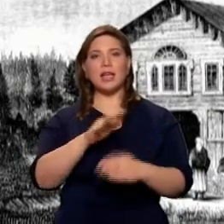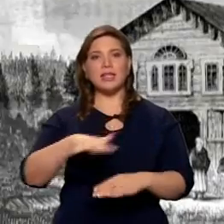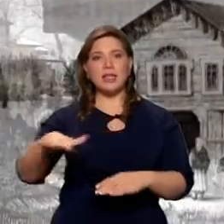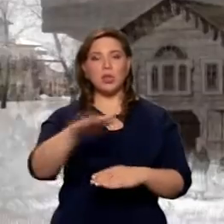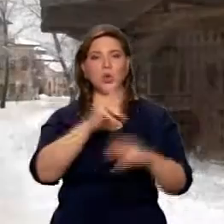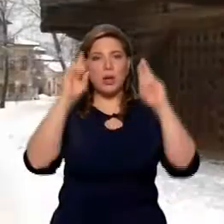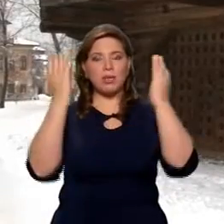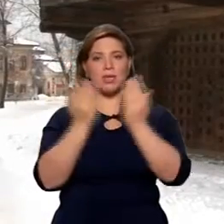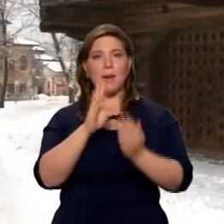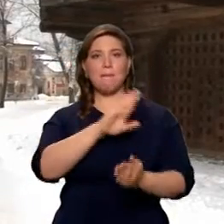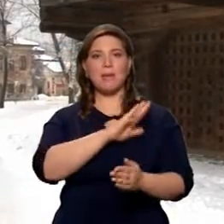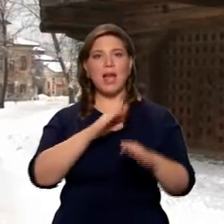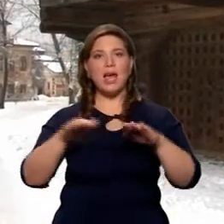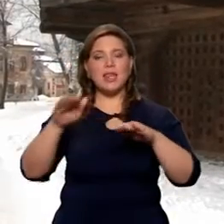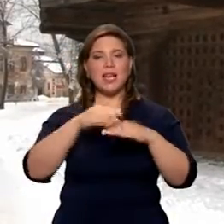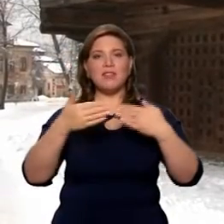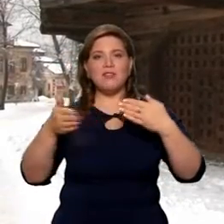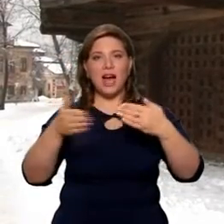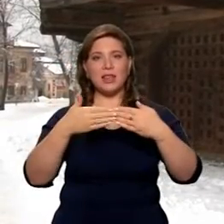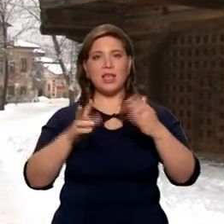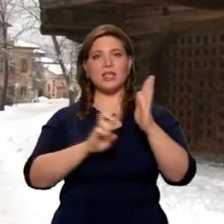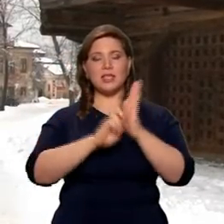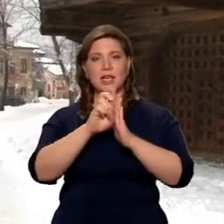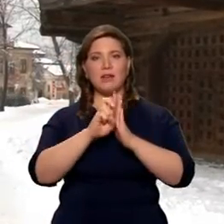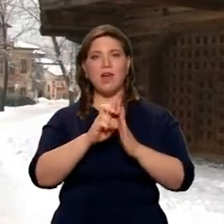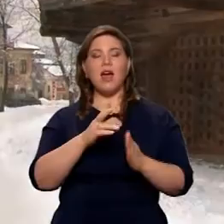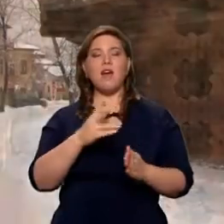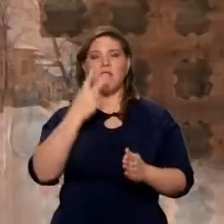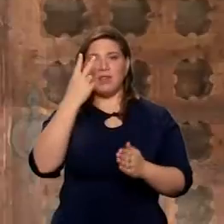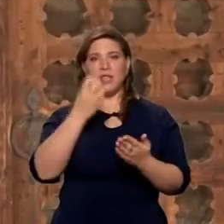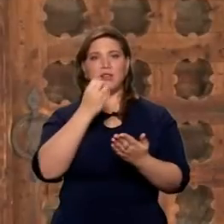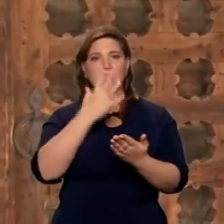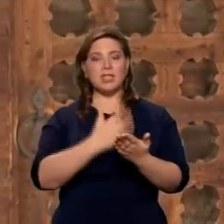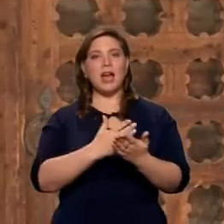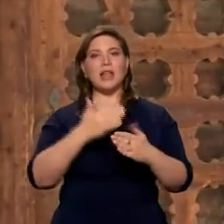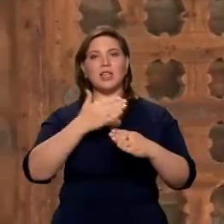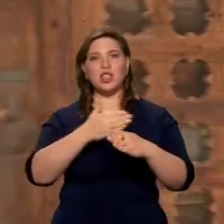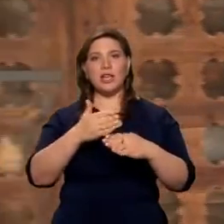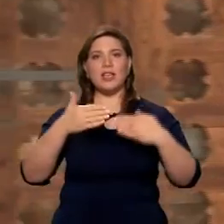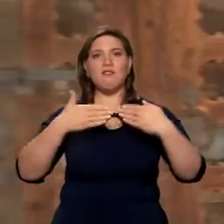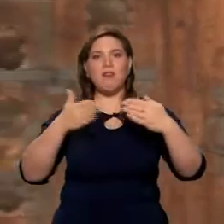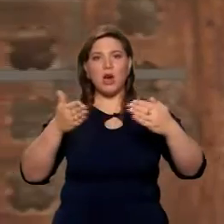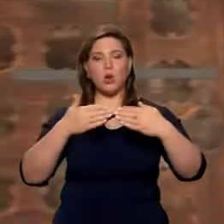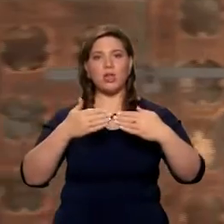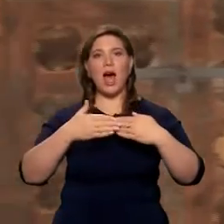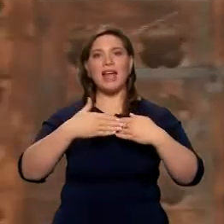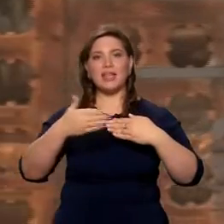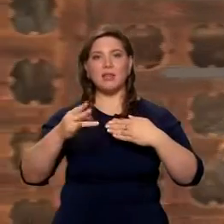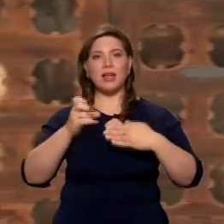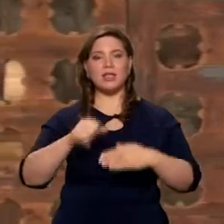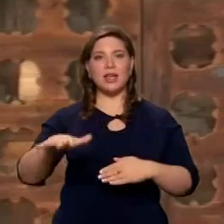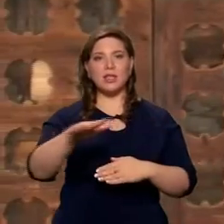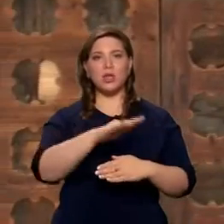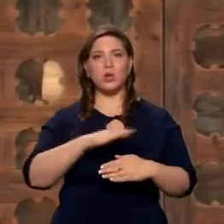надрад на церковь. Вот мы когда с вами заходили, то там видели в центральной части, там такие ворота, решетчик-то они открывались. И вот эти ворота на территорию